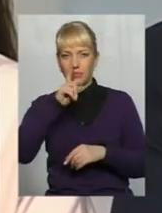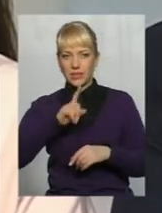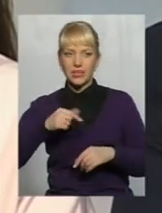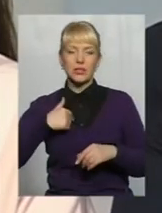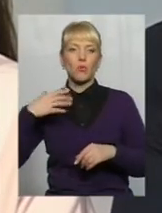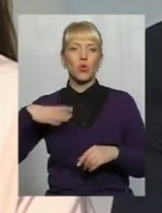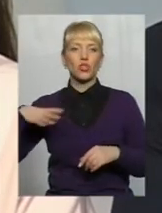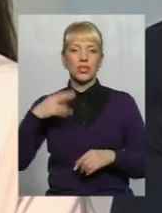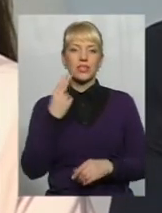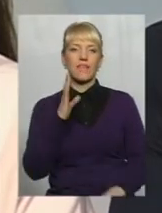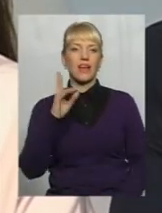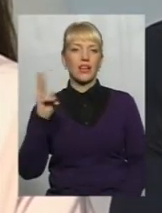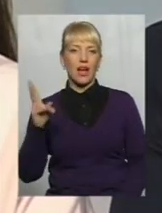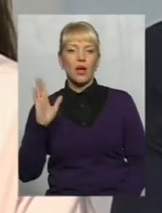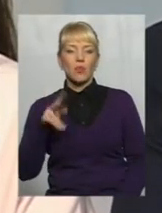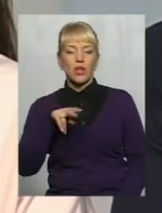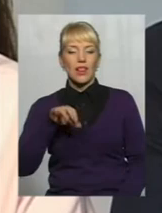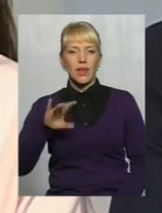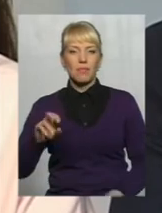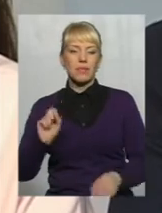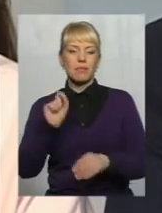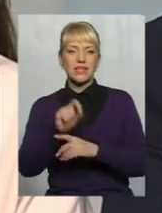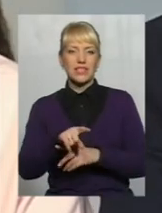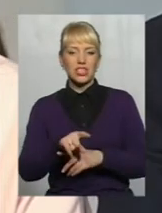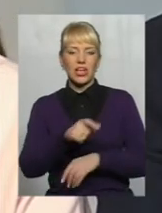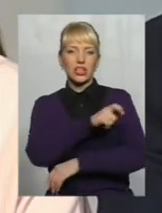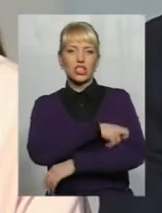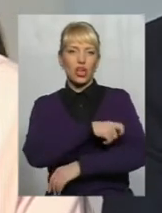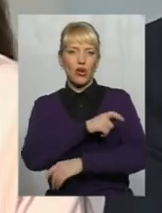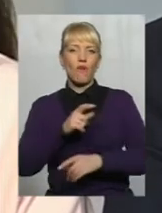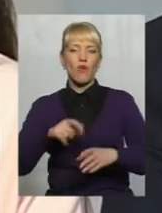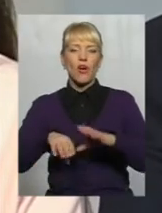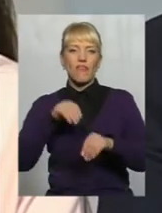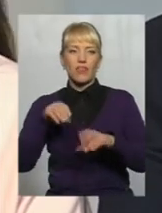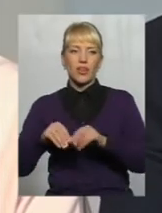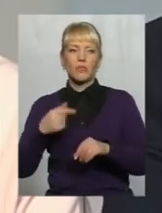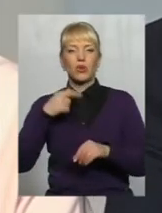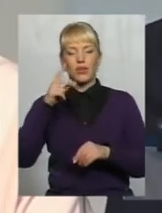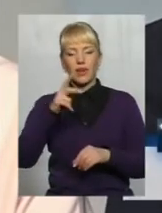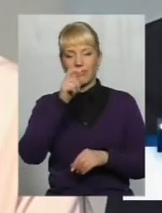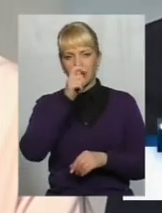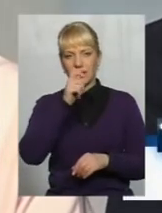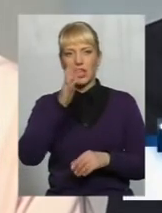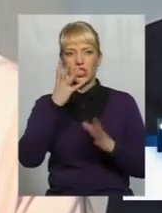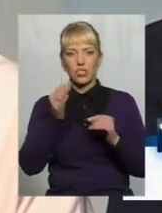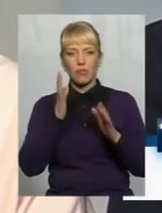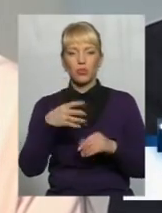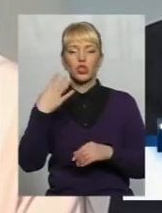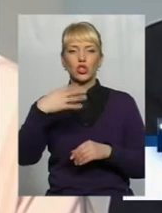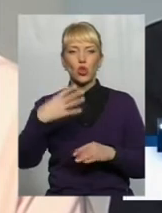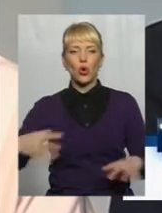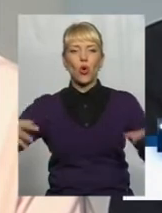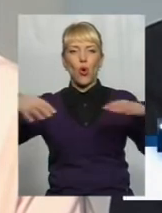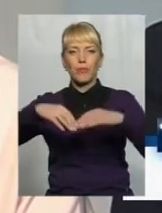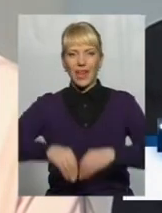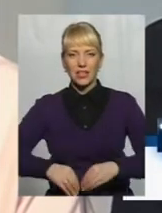ЦВК в липні буде призначати Чергову серію виборів в об'єднаних громадах Хто не знає, на Україні зараз в квітні відбудуться вибори Ща в 40 об'єднаних громад